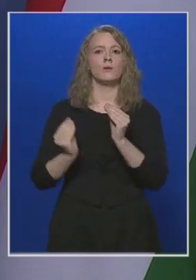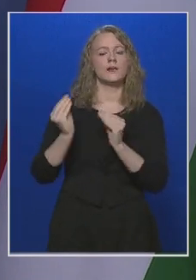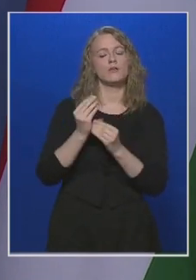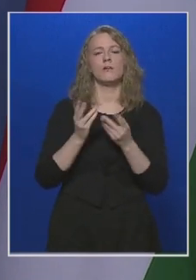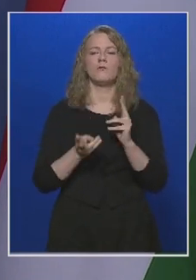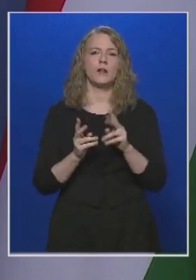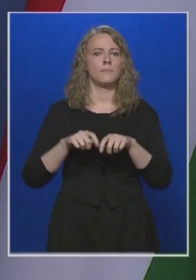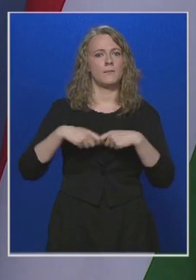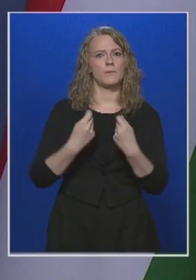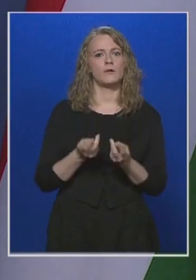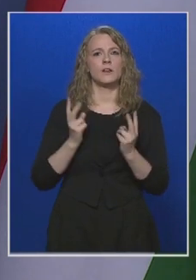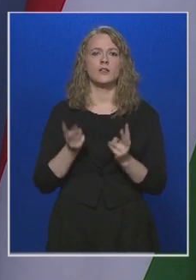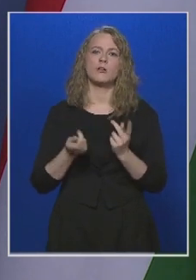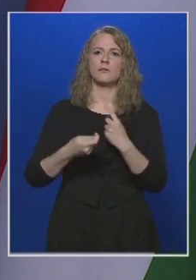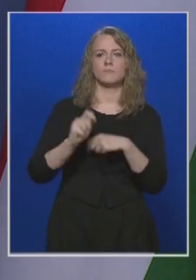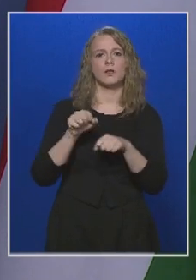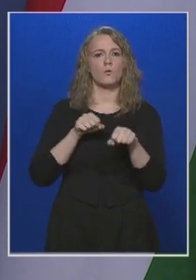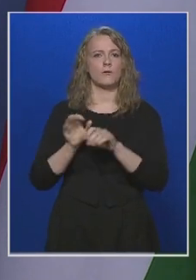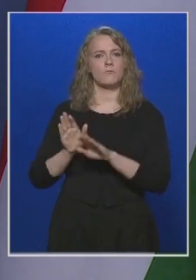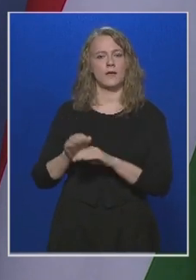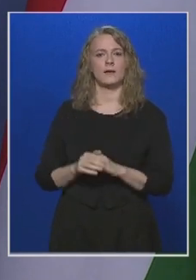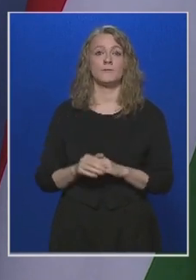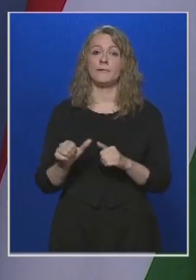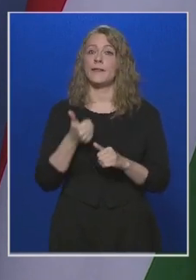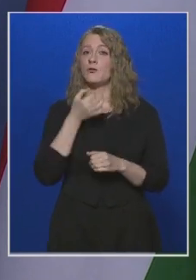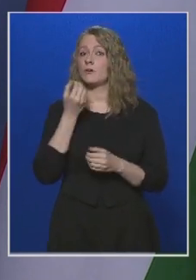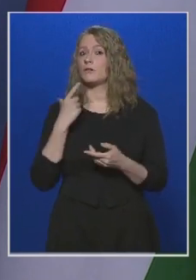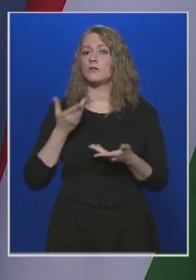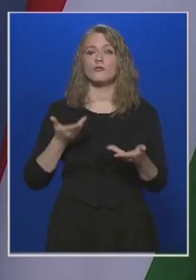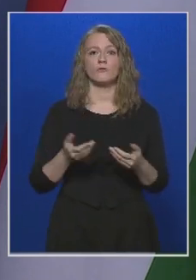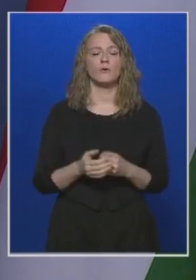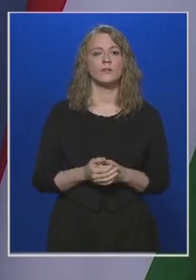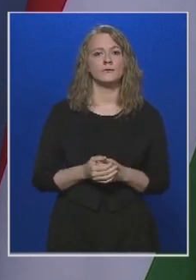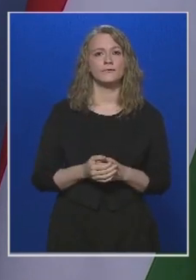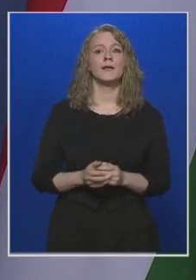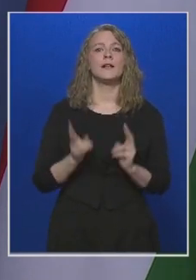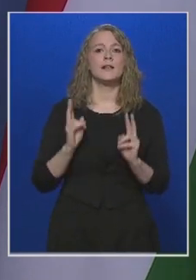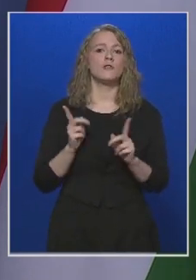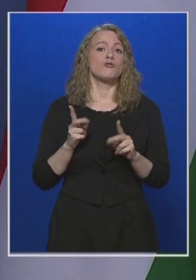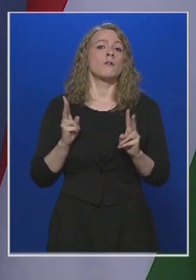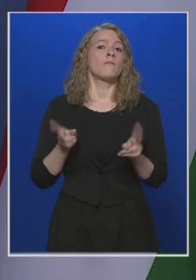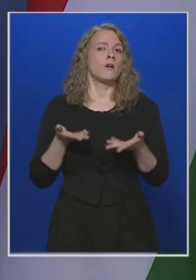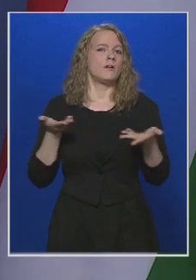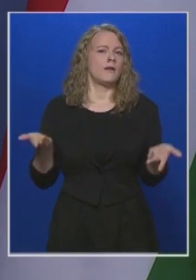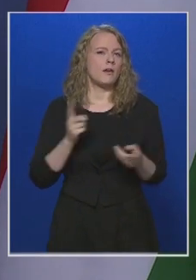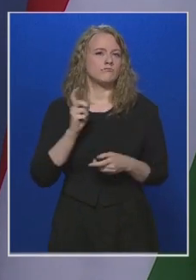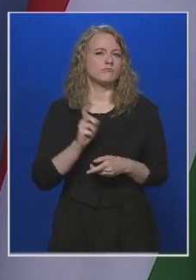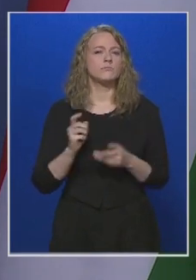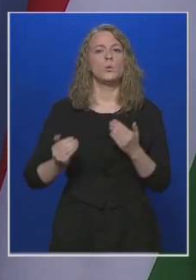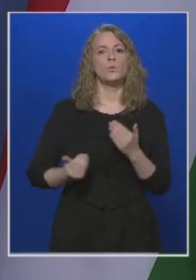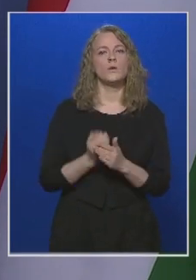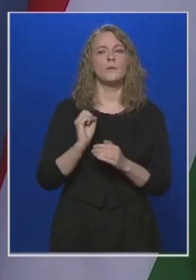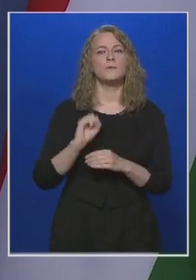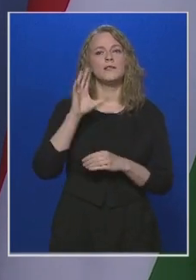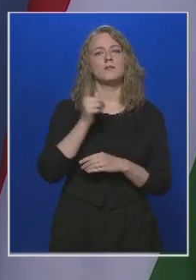valamilyen megoldást a kormánynak kellett találni. Az első kérdés az volt, hogy lehetőségünk van-e arra, hogy újabb 15